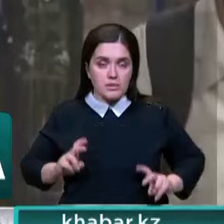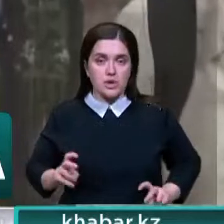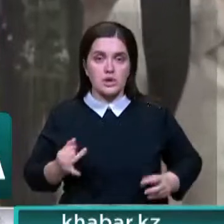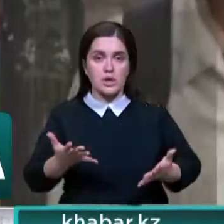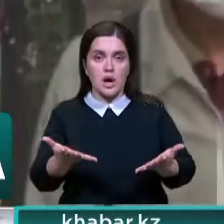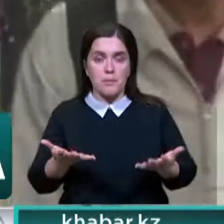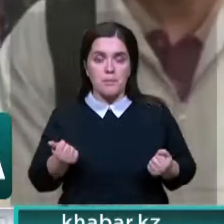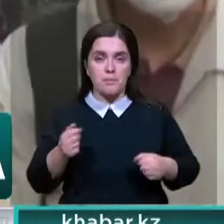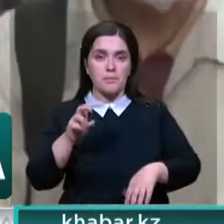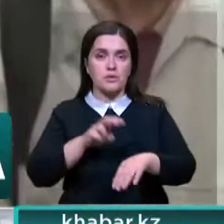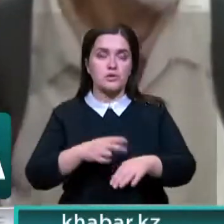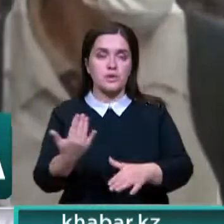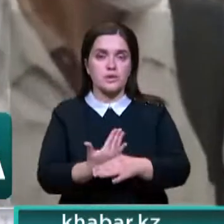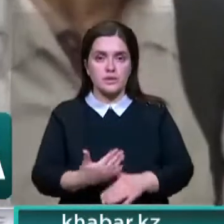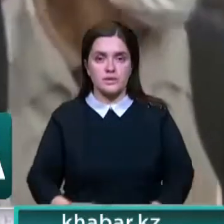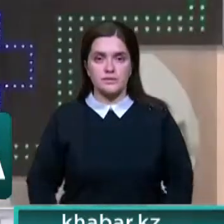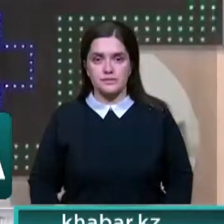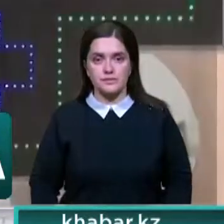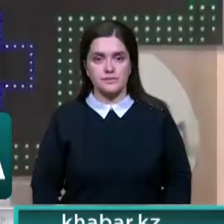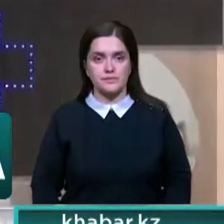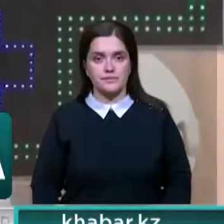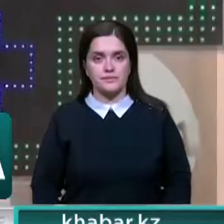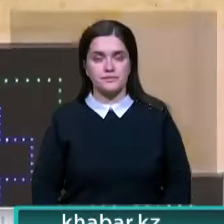вовремя обследоваться и получить медпомощь.